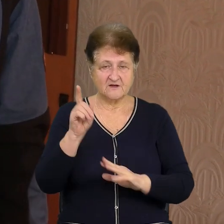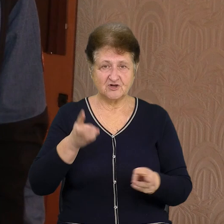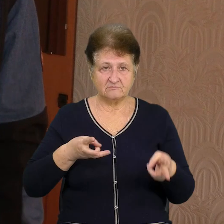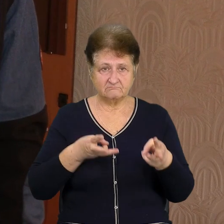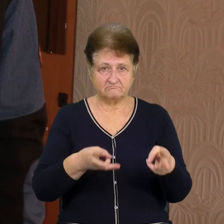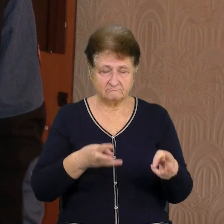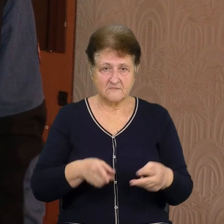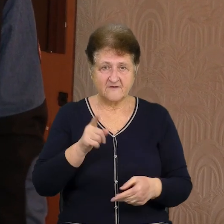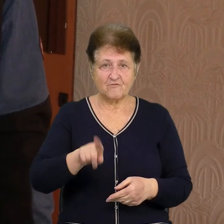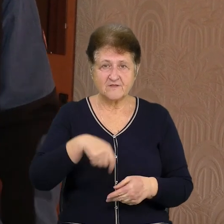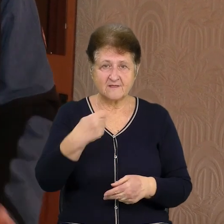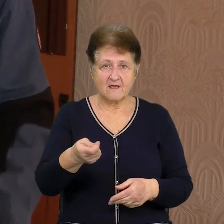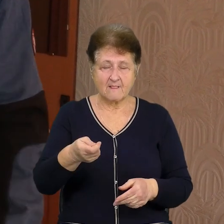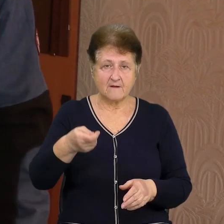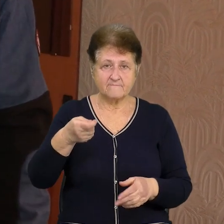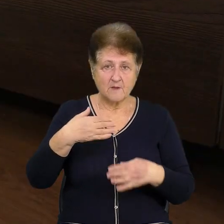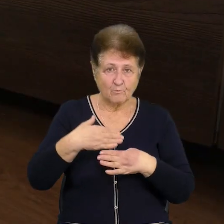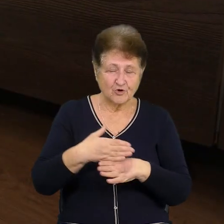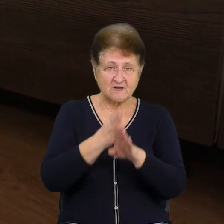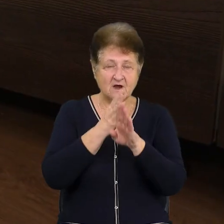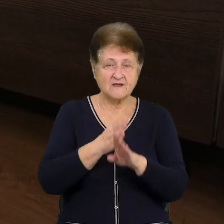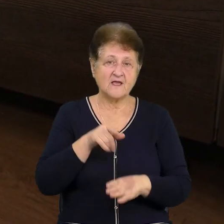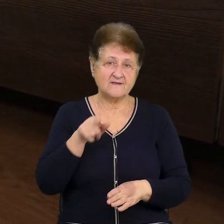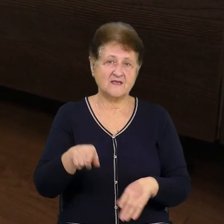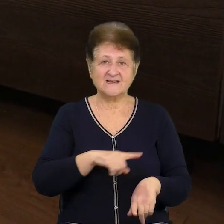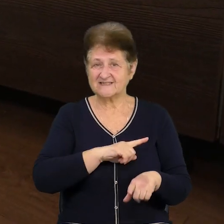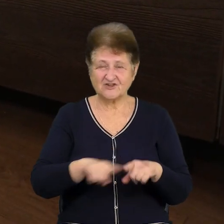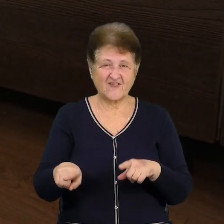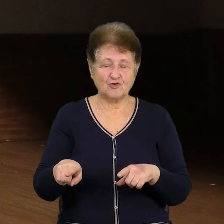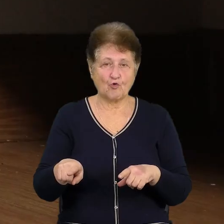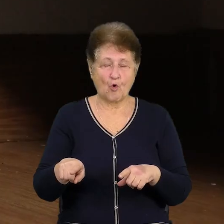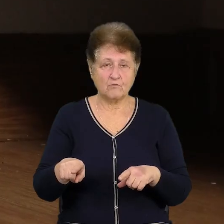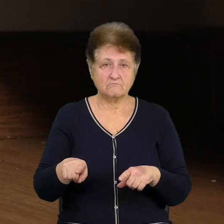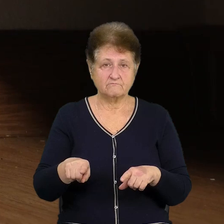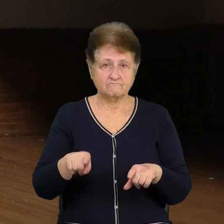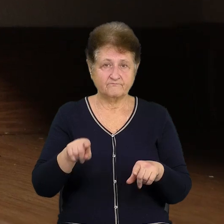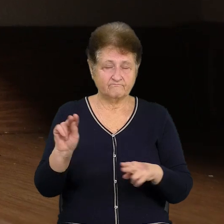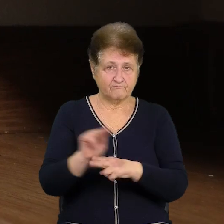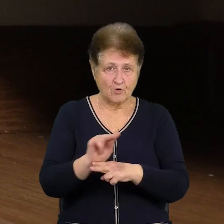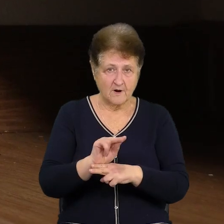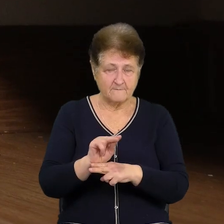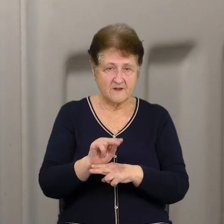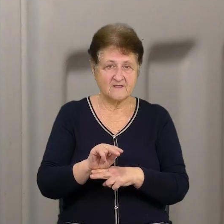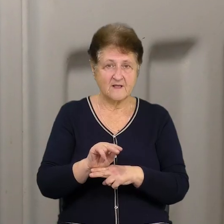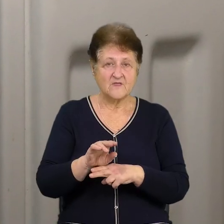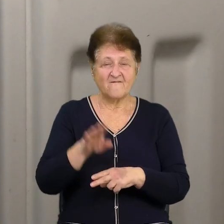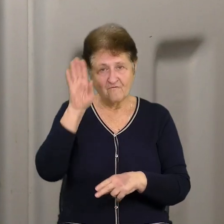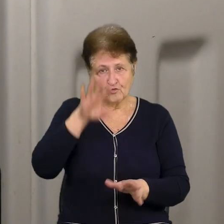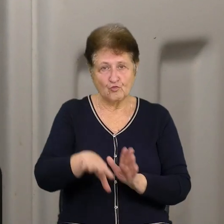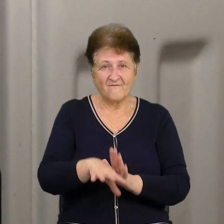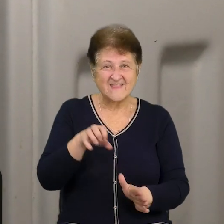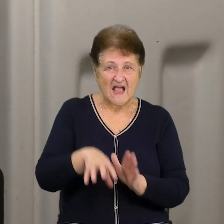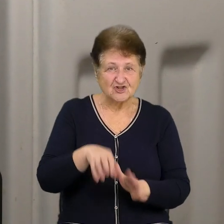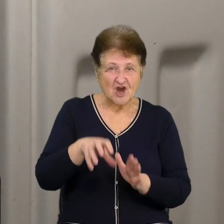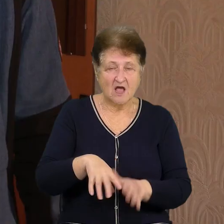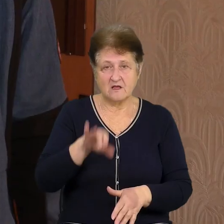дала протікання, ну і її швидко, скажімо так, нейтралізували, відключили, відкачали воду, ну і